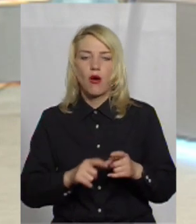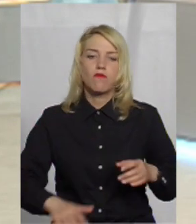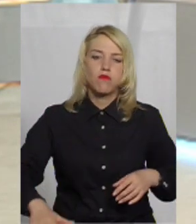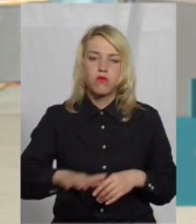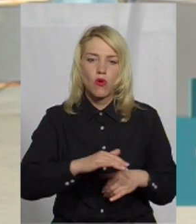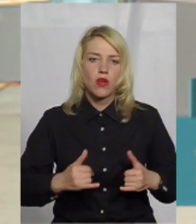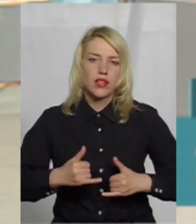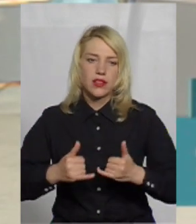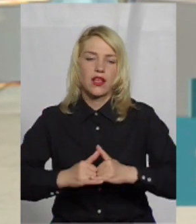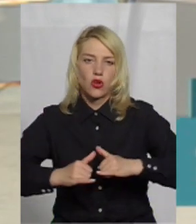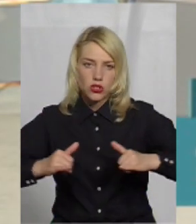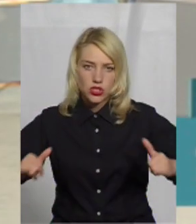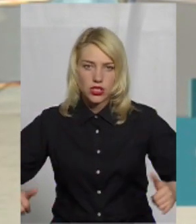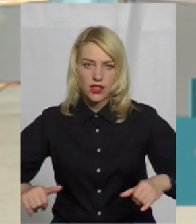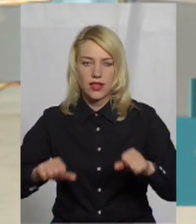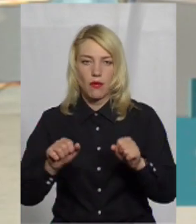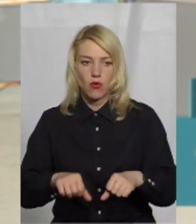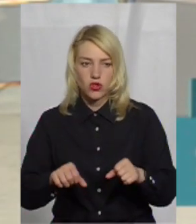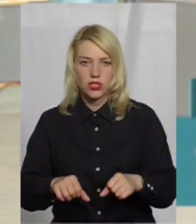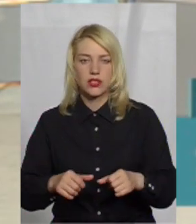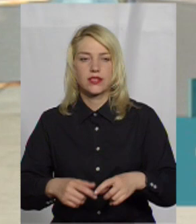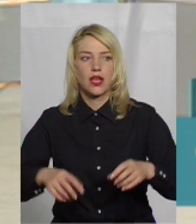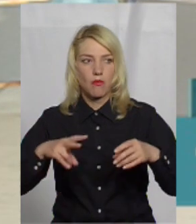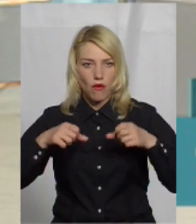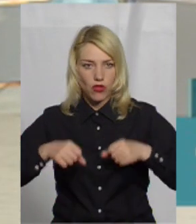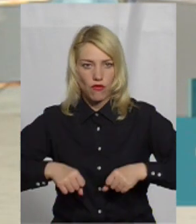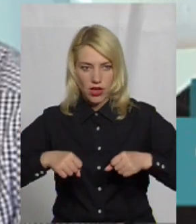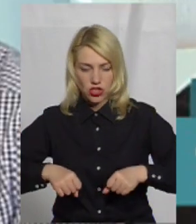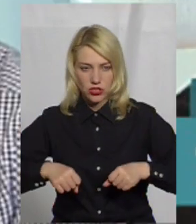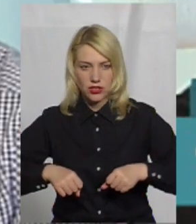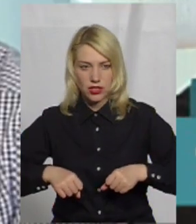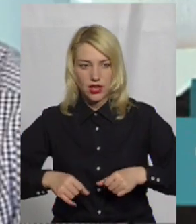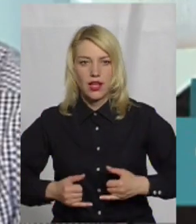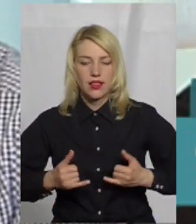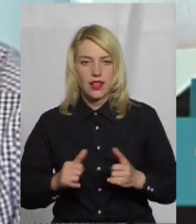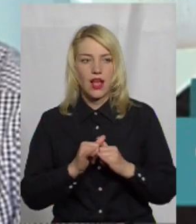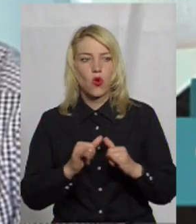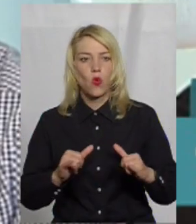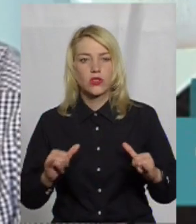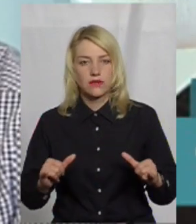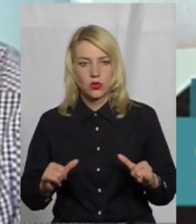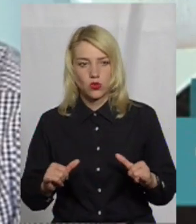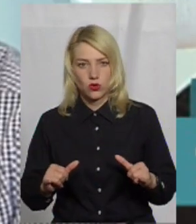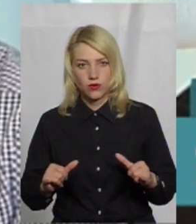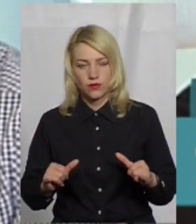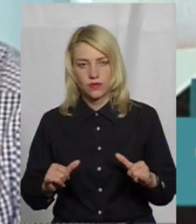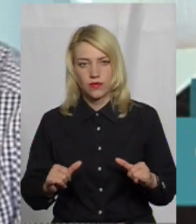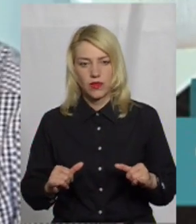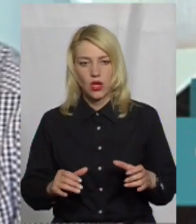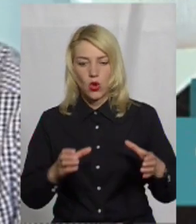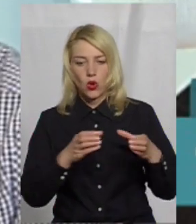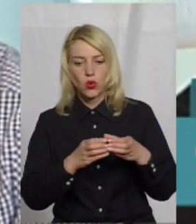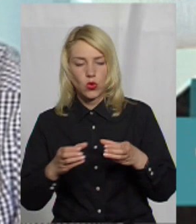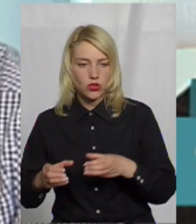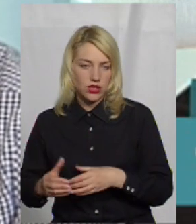розширення можливості розширення повноважень і розвитку дружин